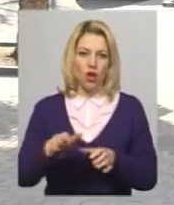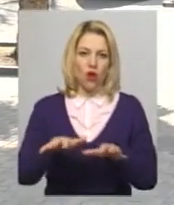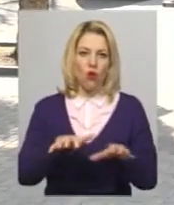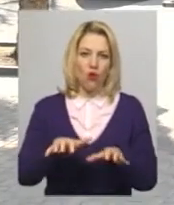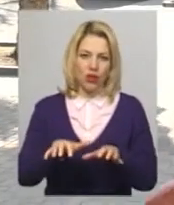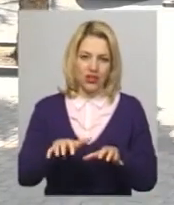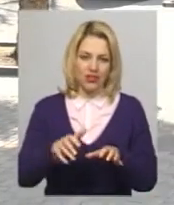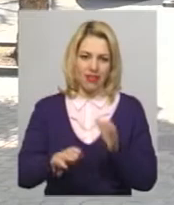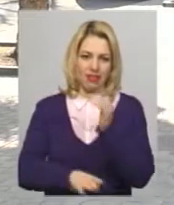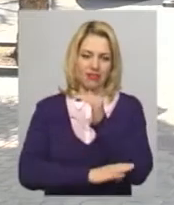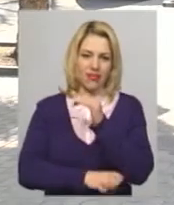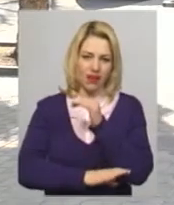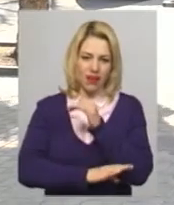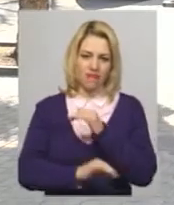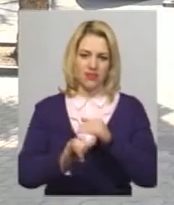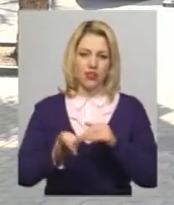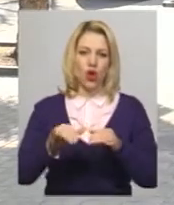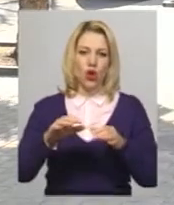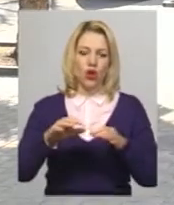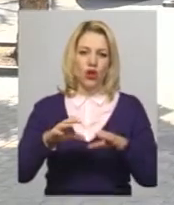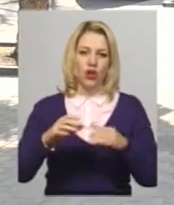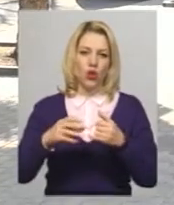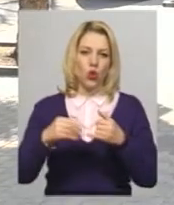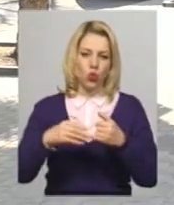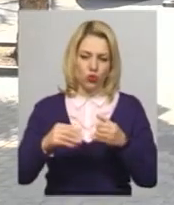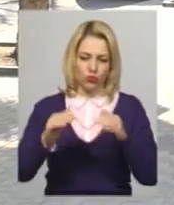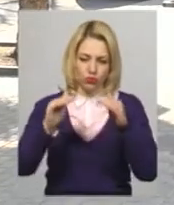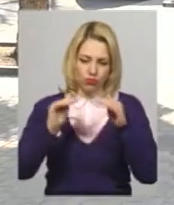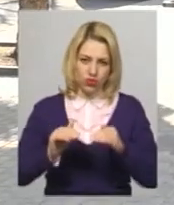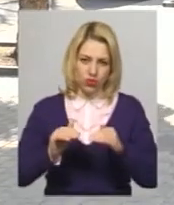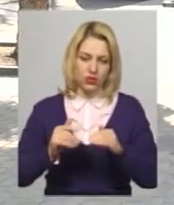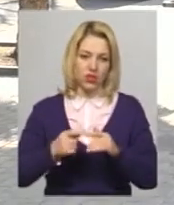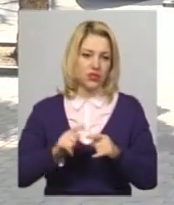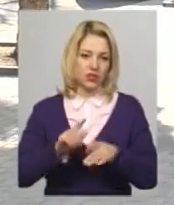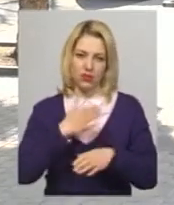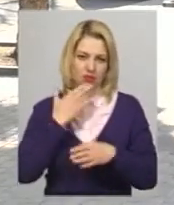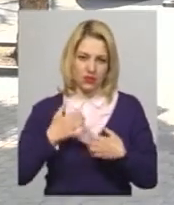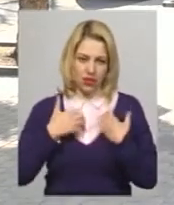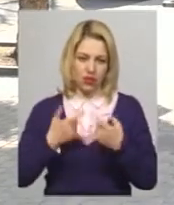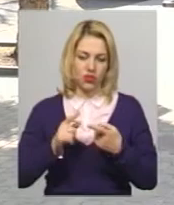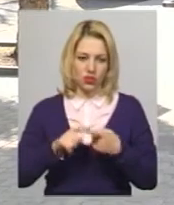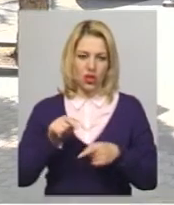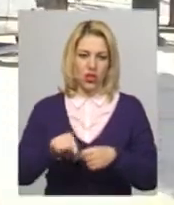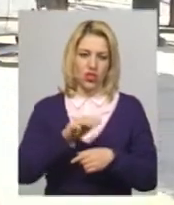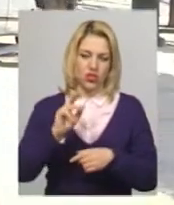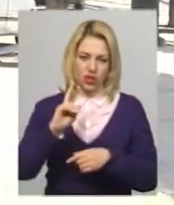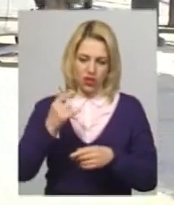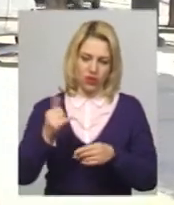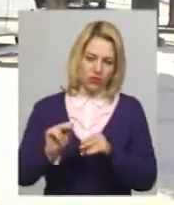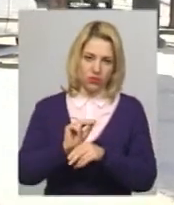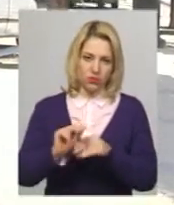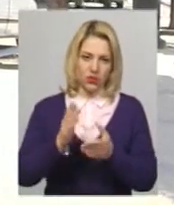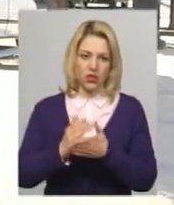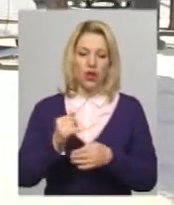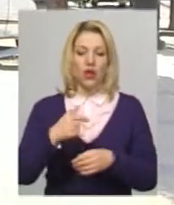сам грунт просто просітає. Але це не критично. Цього року управління ЖКГ їх трішки підрівняло. Вона звела доріжки,